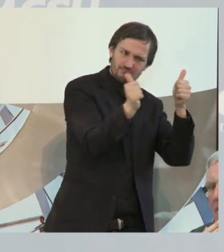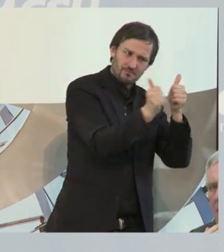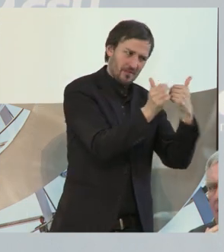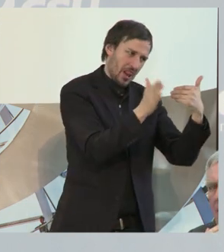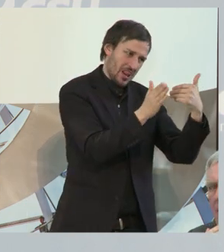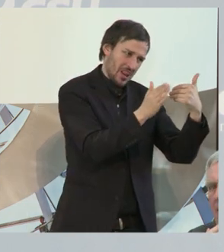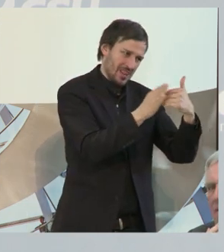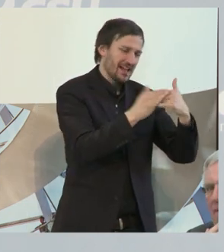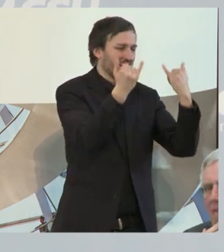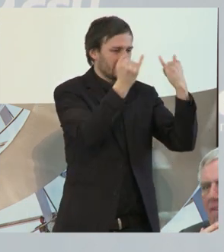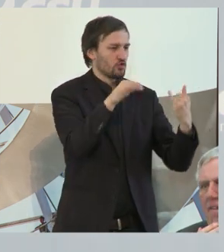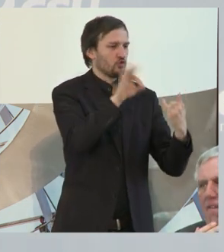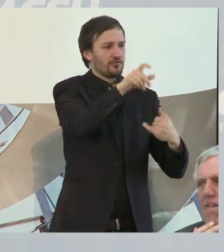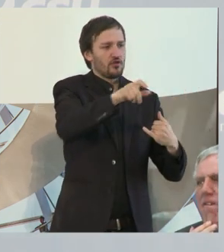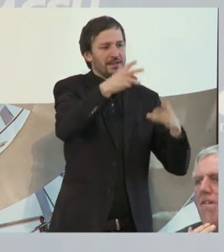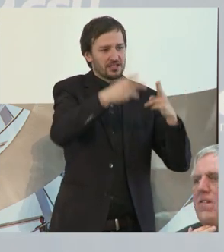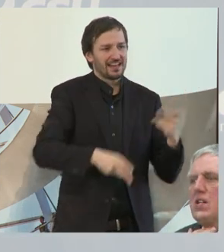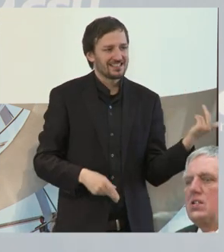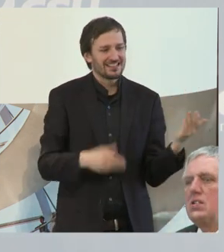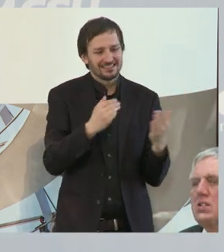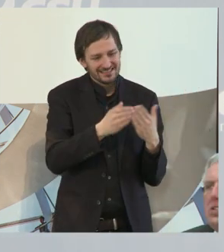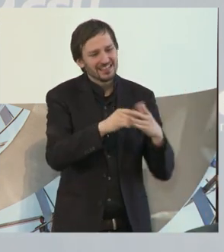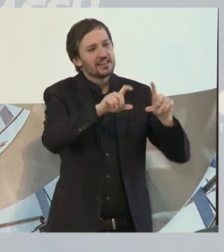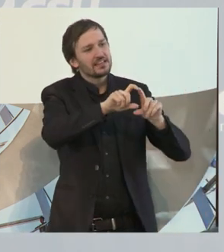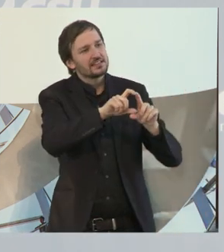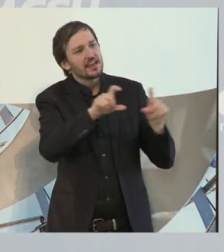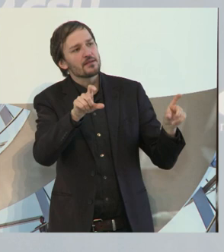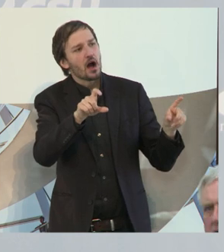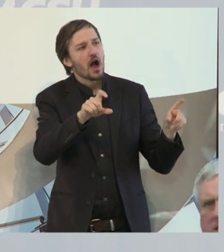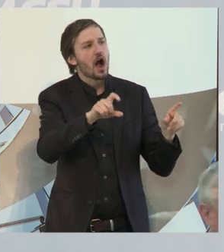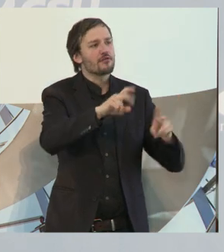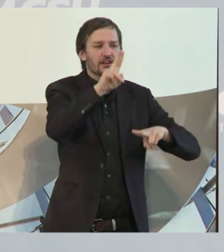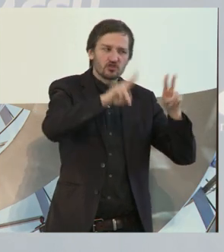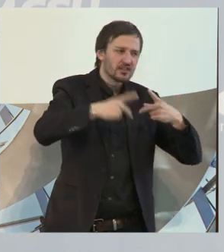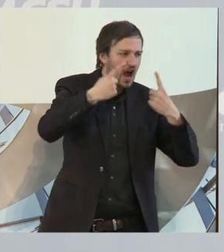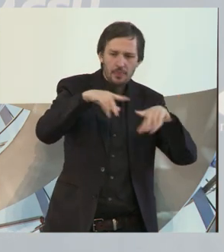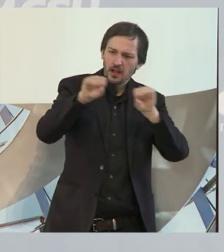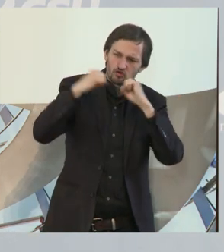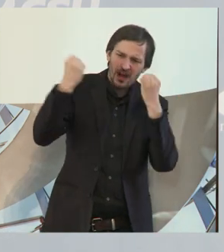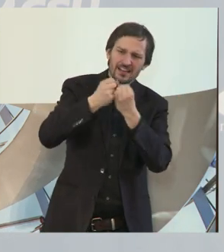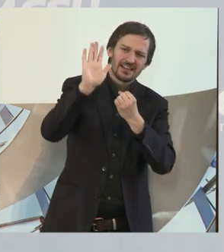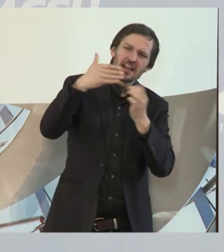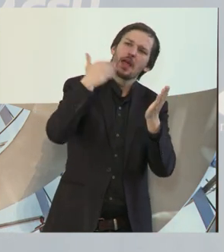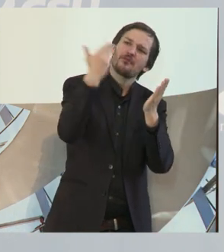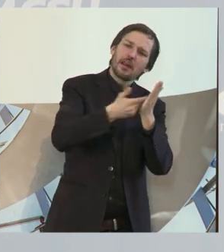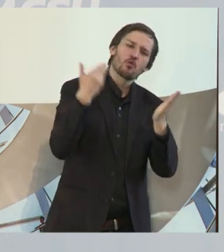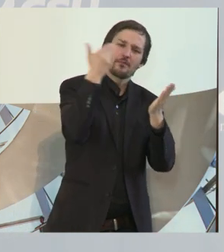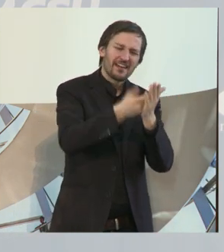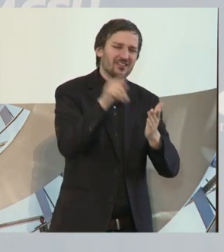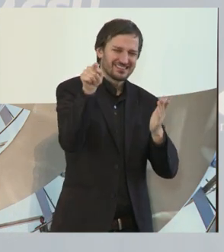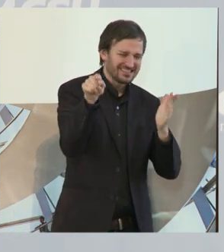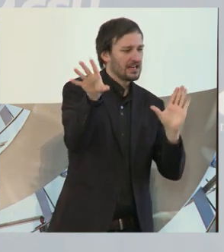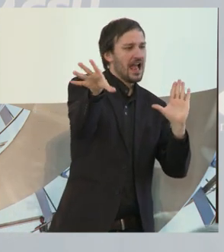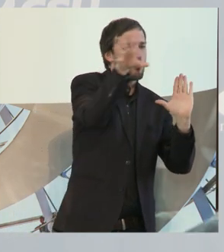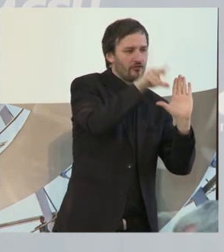Und dass wir natürlich dann auch bei den verschiedenen Themen Vergleichsuntersuchungen anderer Staaten mit aufnehmen. Das